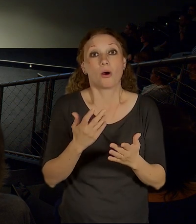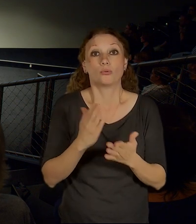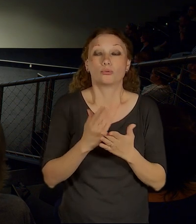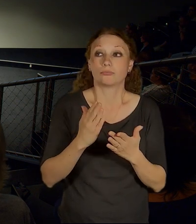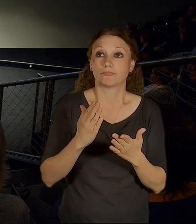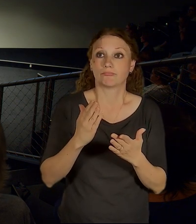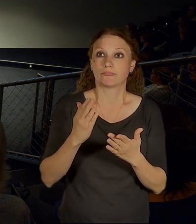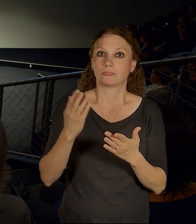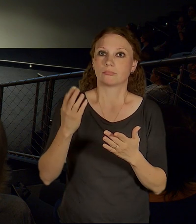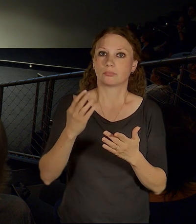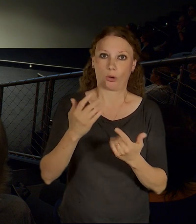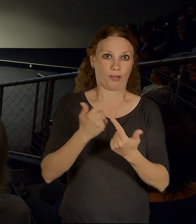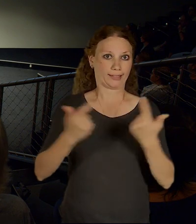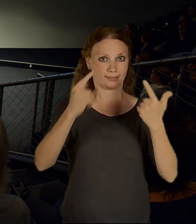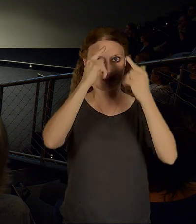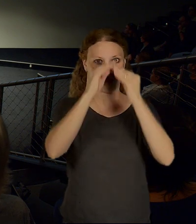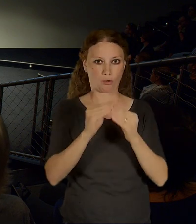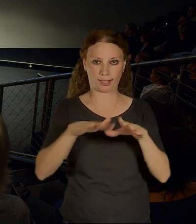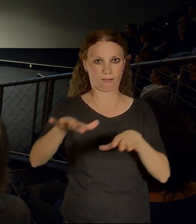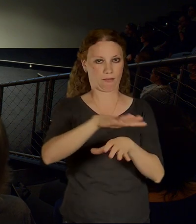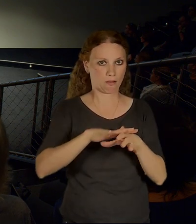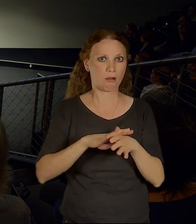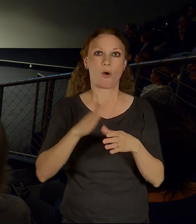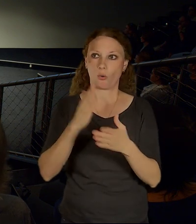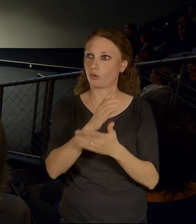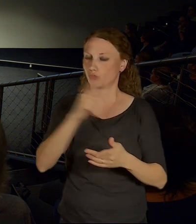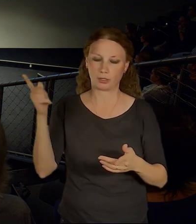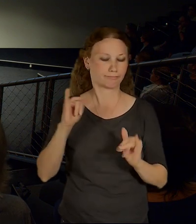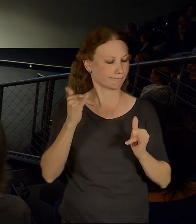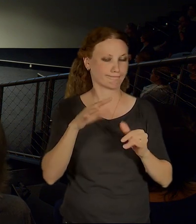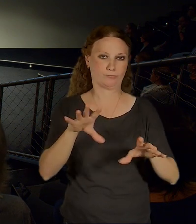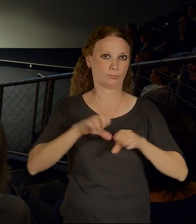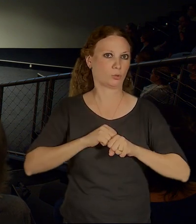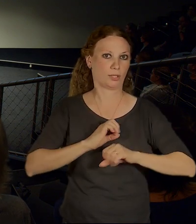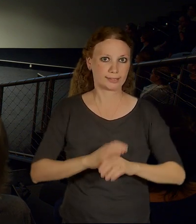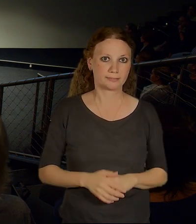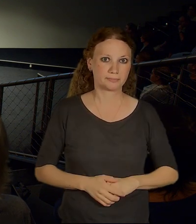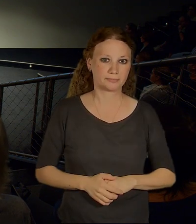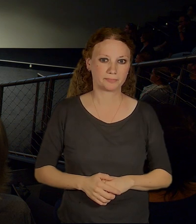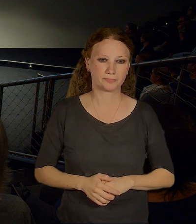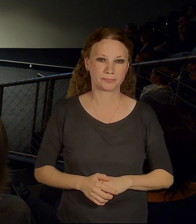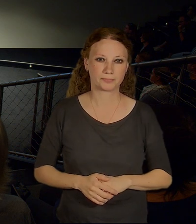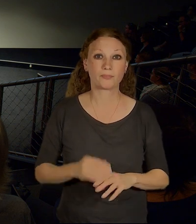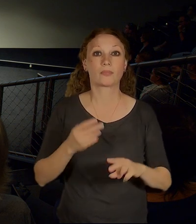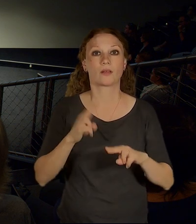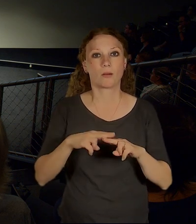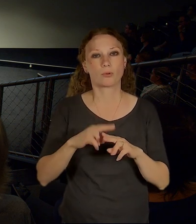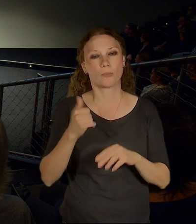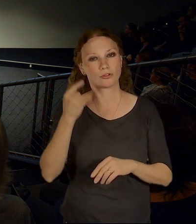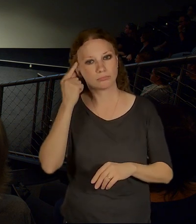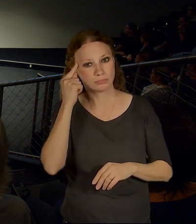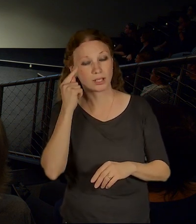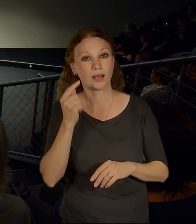A pak jsme si uvědomovali, jak strašně blízko jsme řece, že vlastně kdyby do budoucna se řeka začala pro